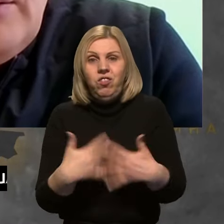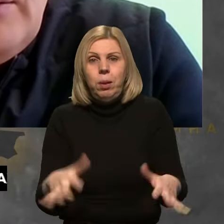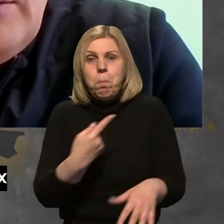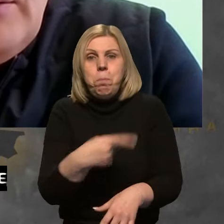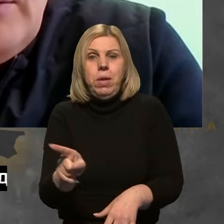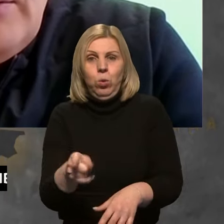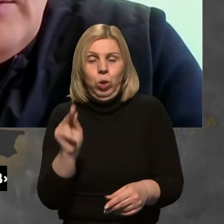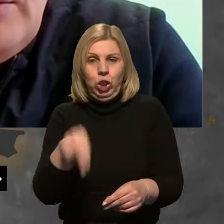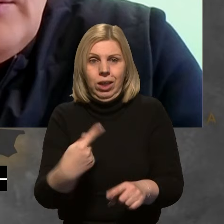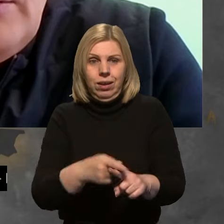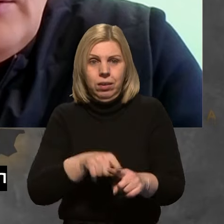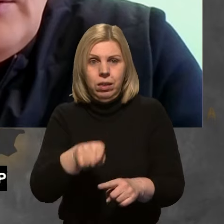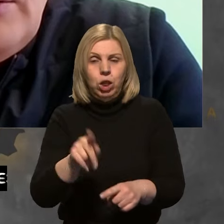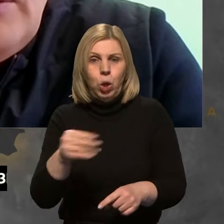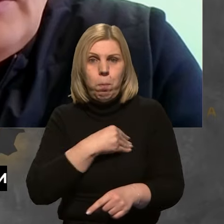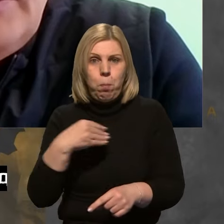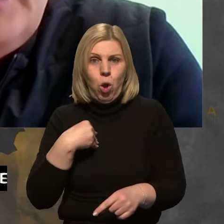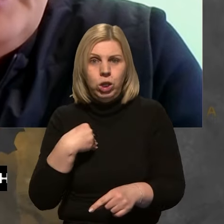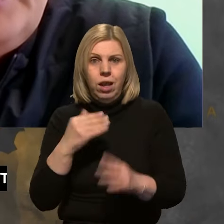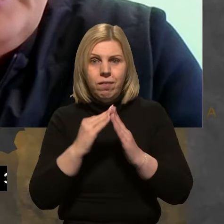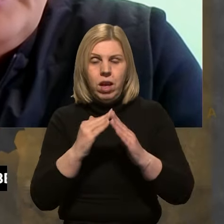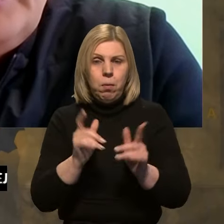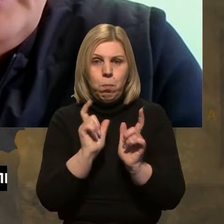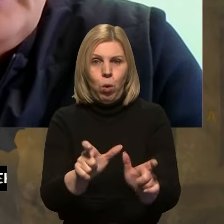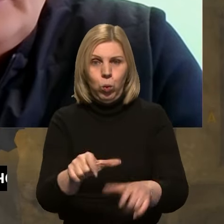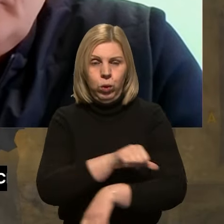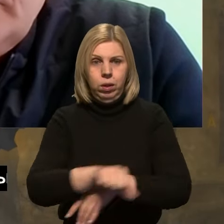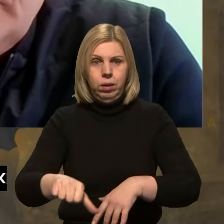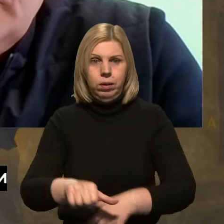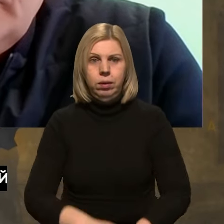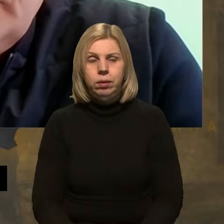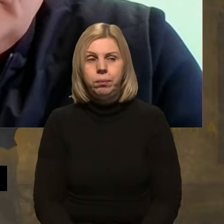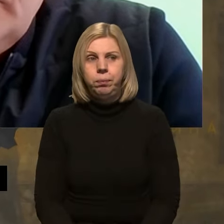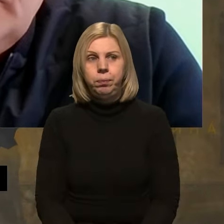через те, що польські фермери блокують КПП?